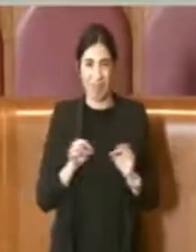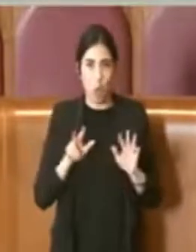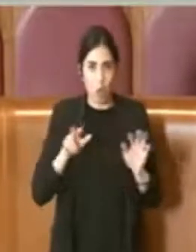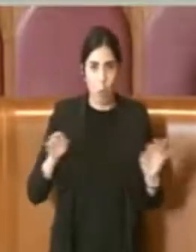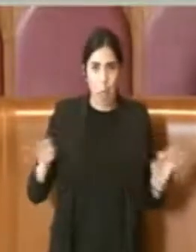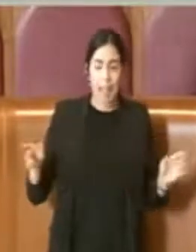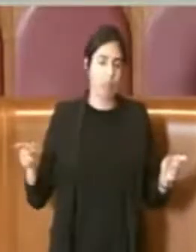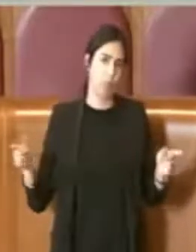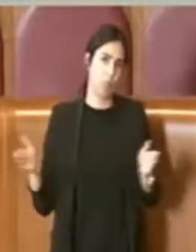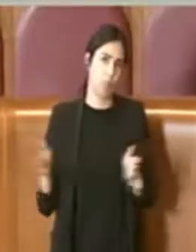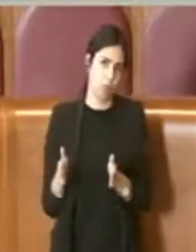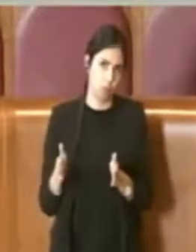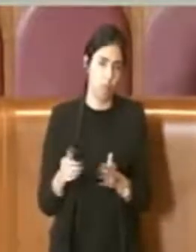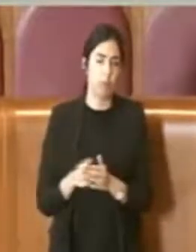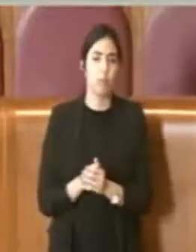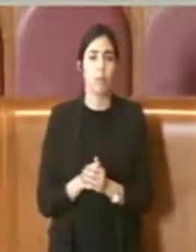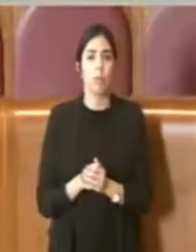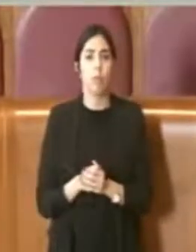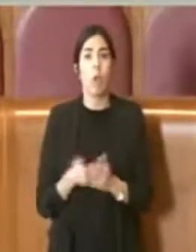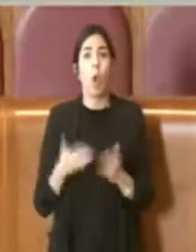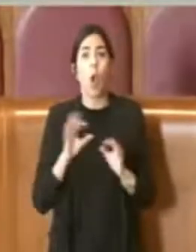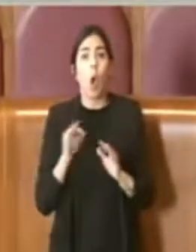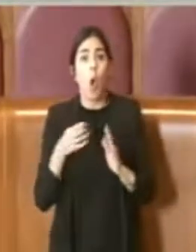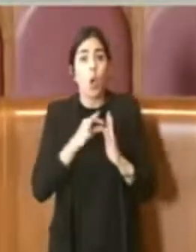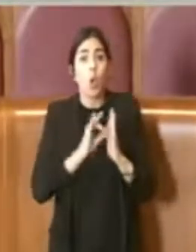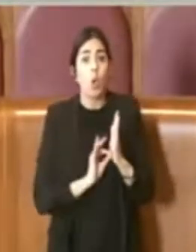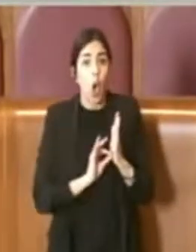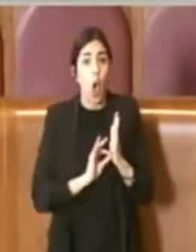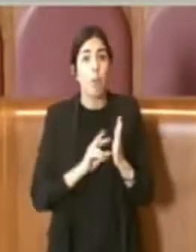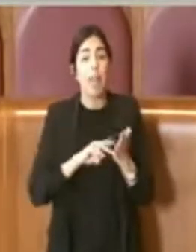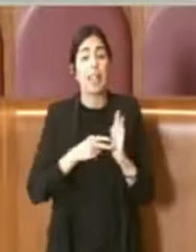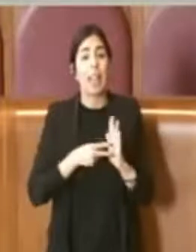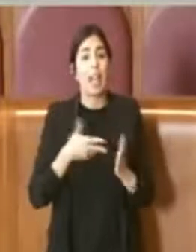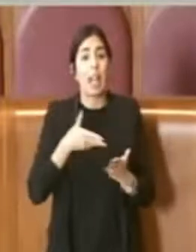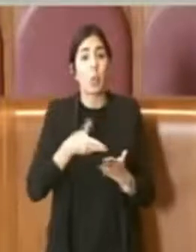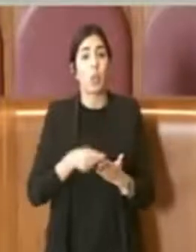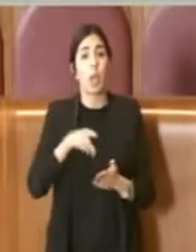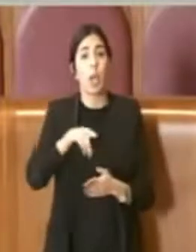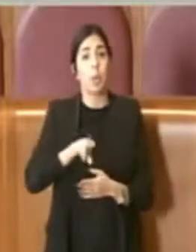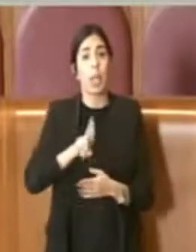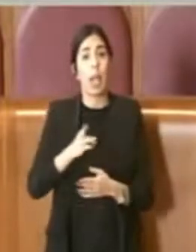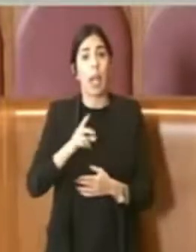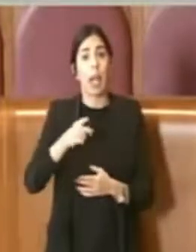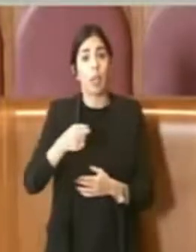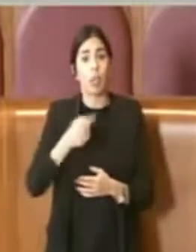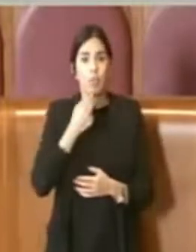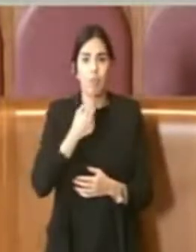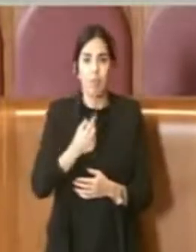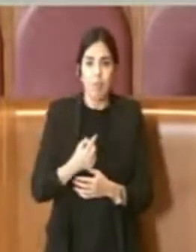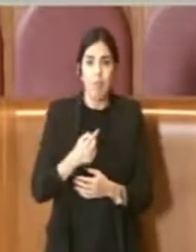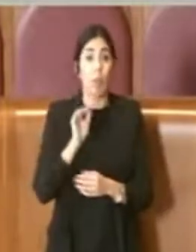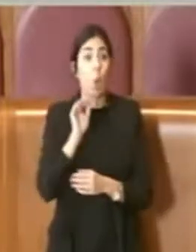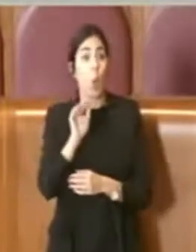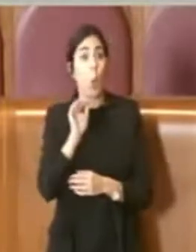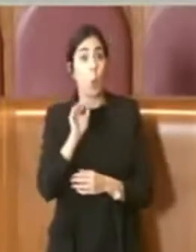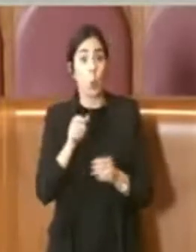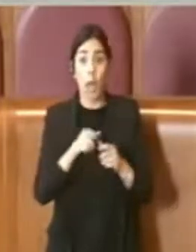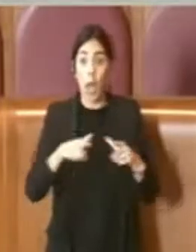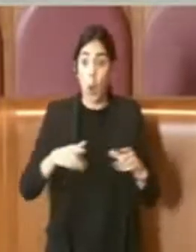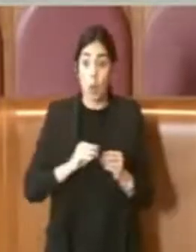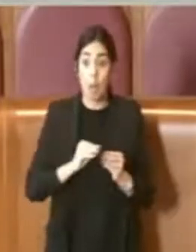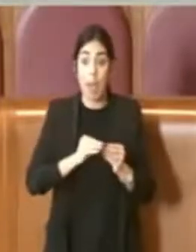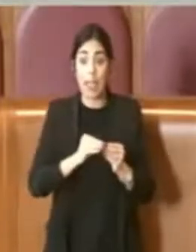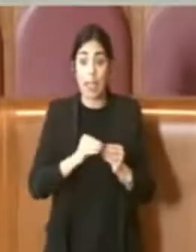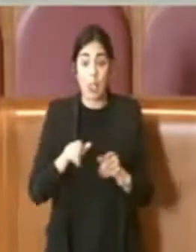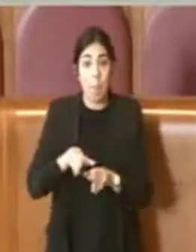possibile. Le norme tecniche di attuazione del PRG indicano per la futura urbanizzazione dei marciapiedi di tre,